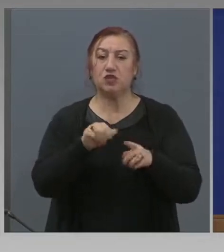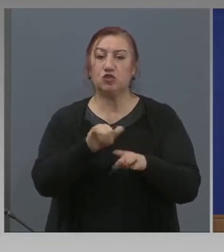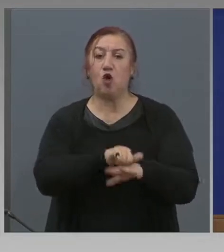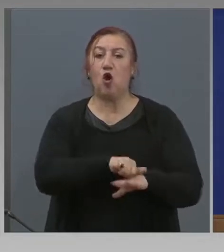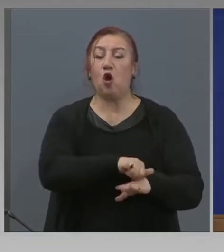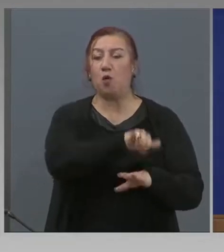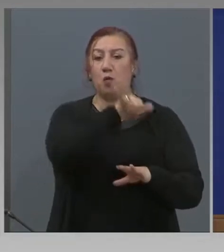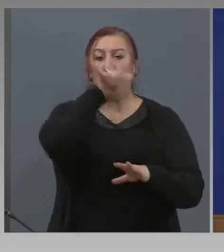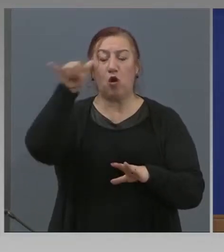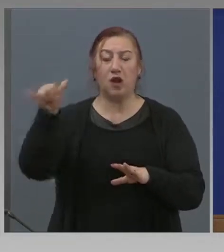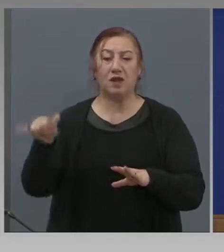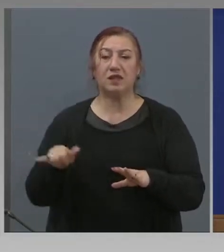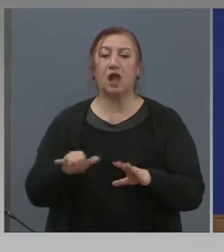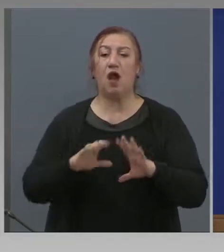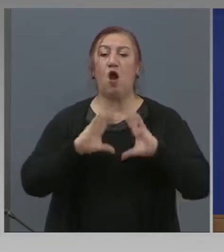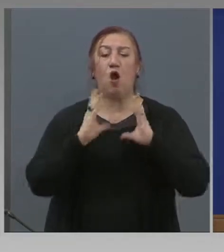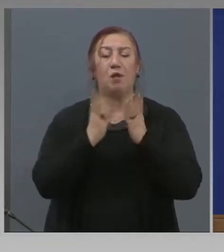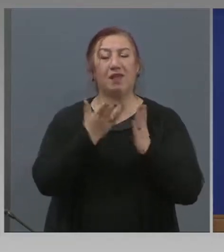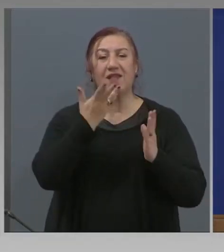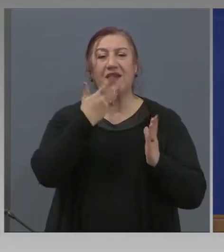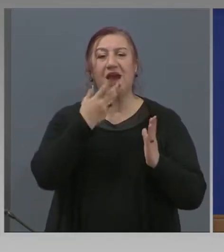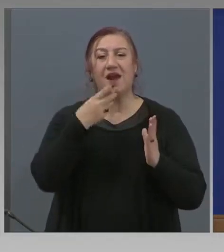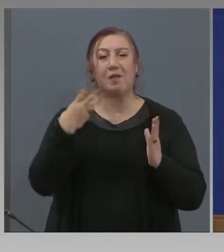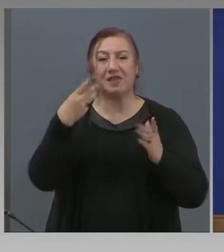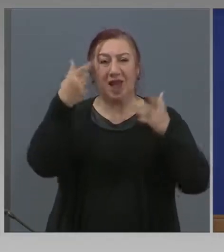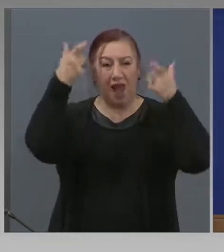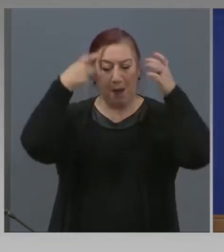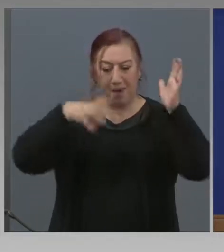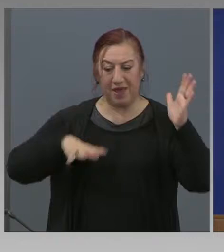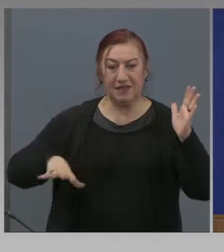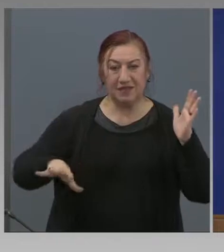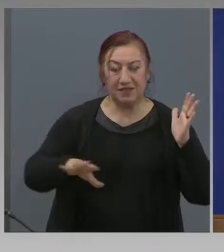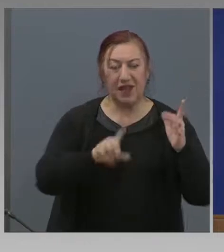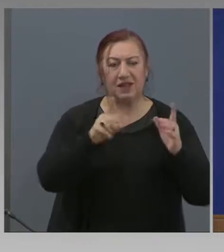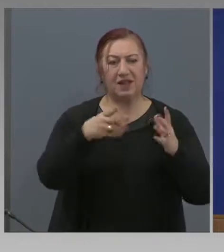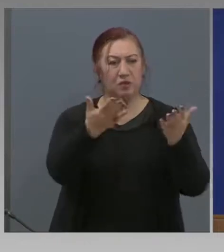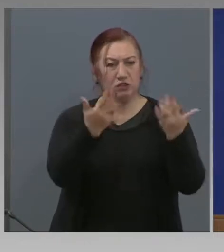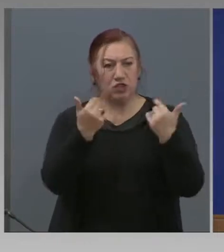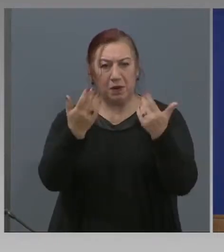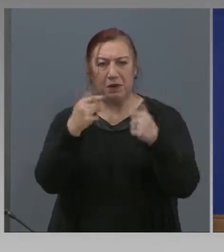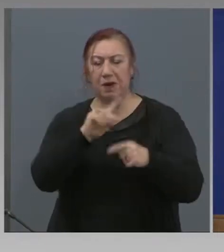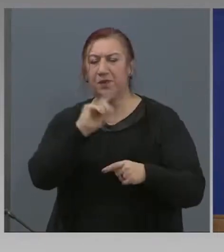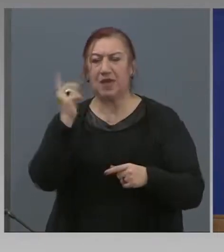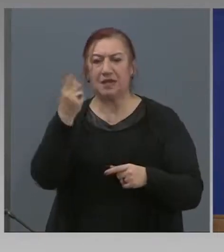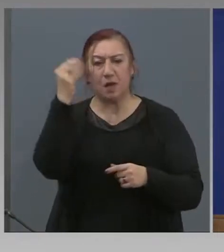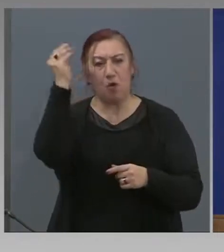Обединените арабски емирства. Там ще приберем не само български граждани.